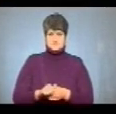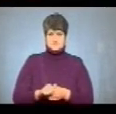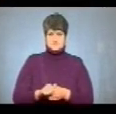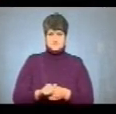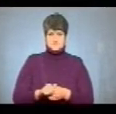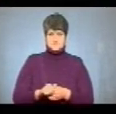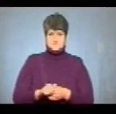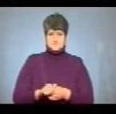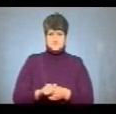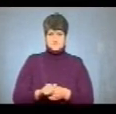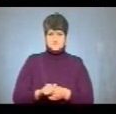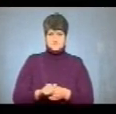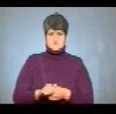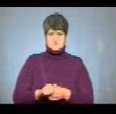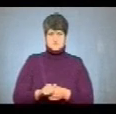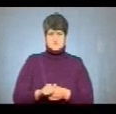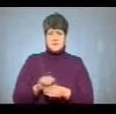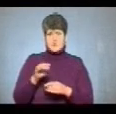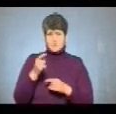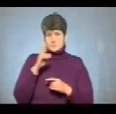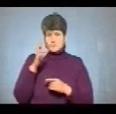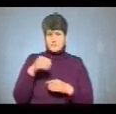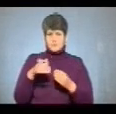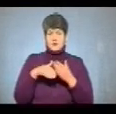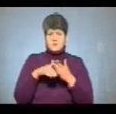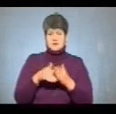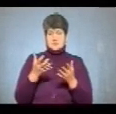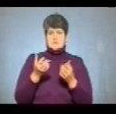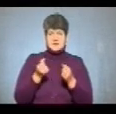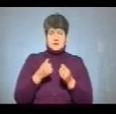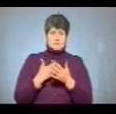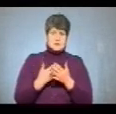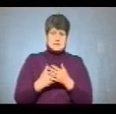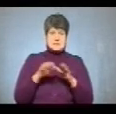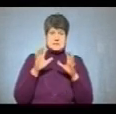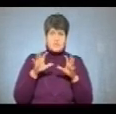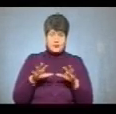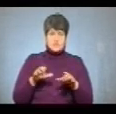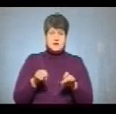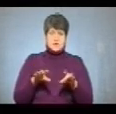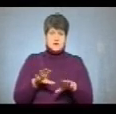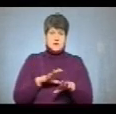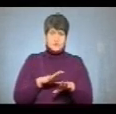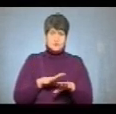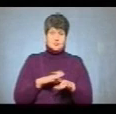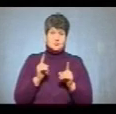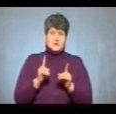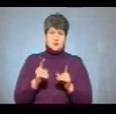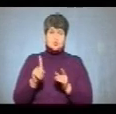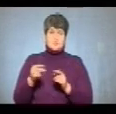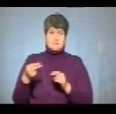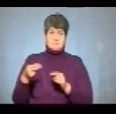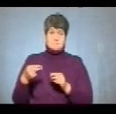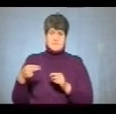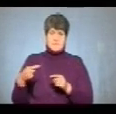за складу Української церкви, який сподівпомагає вам. Якщо брати з позиції законності цього рішення, яке було тут тільки що підписане, то